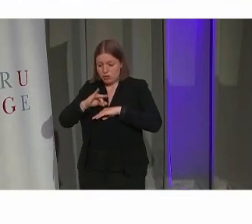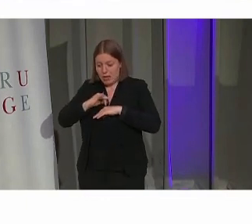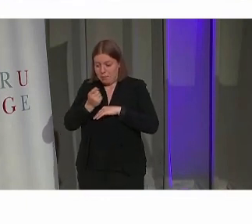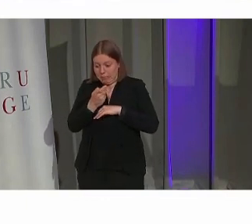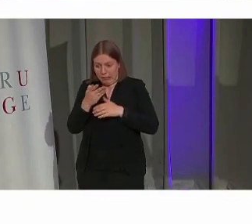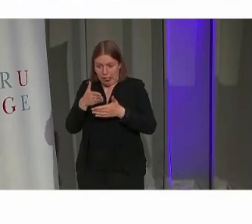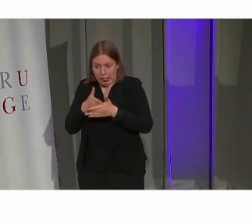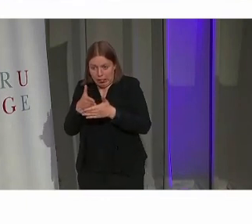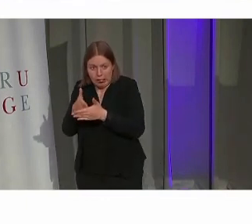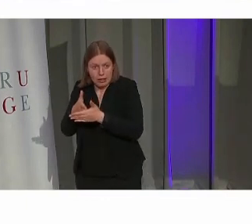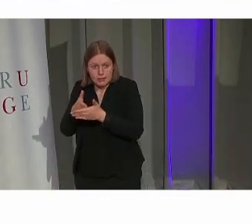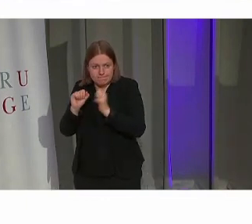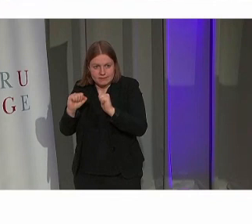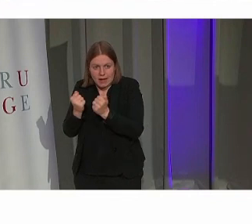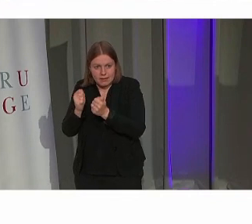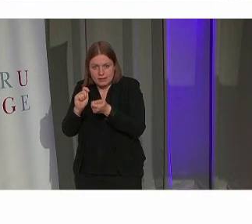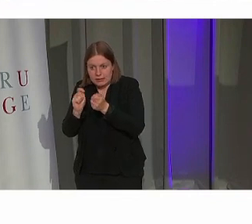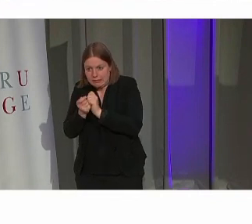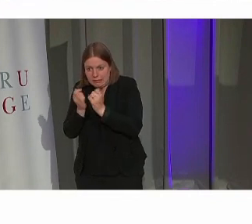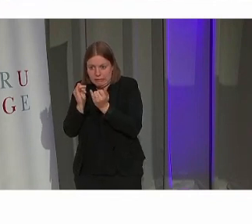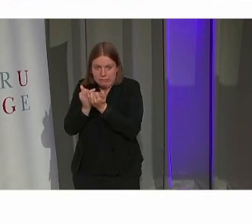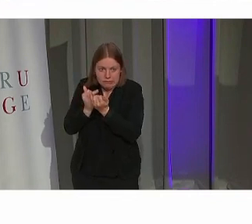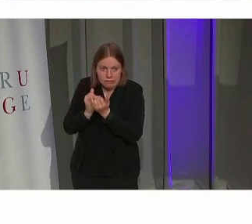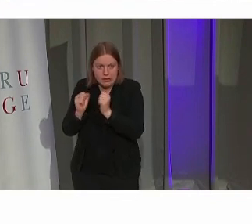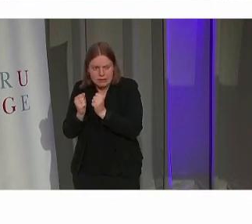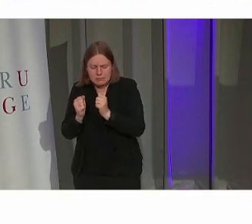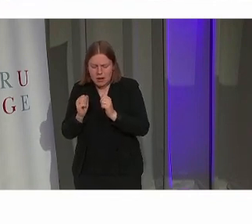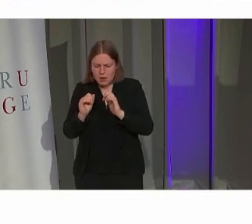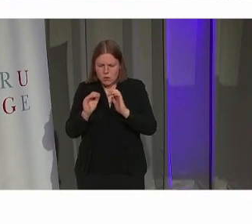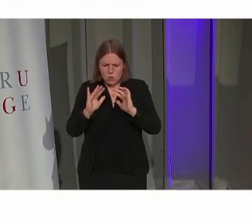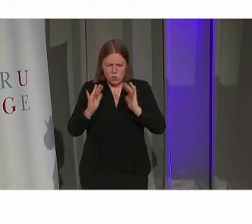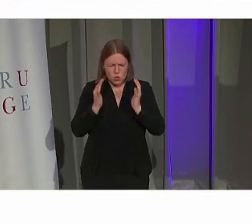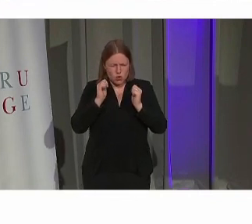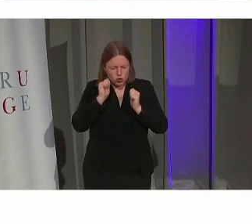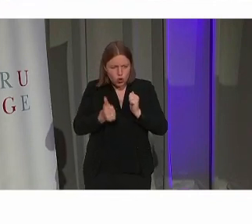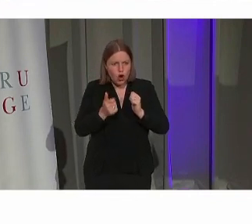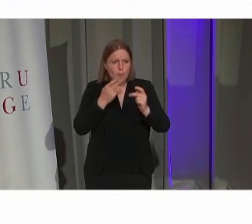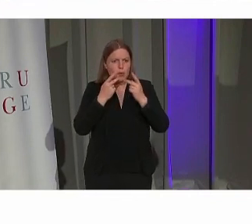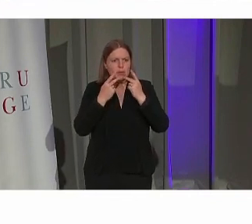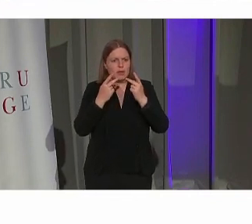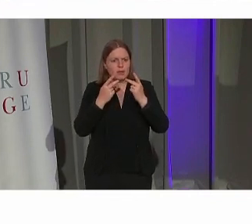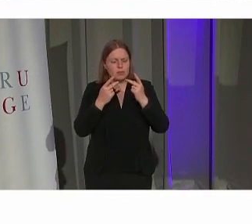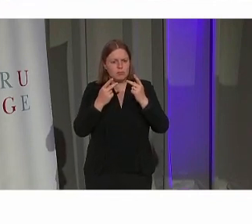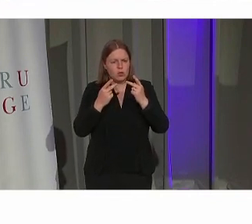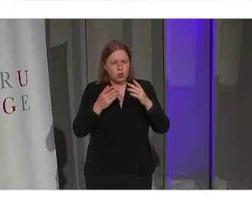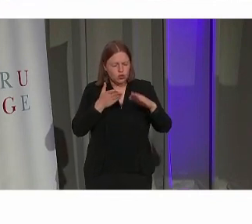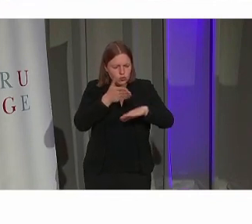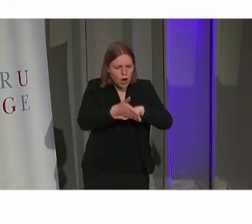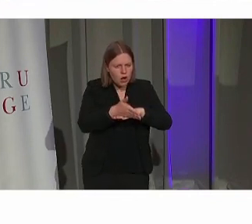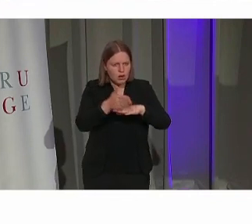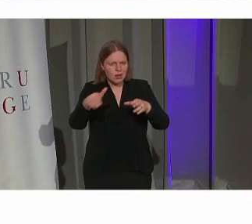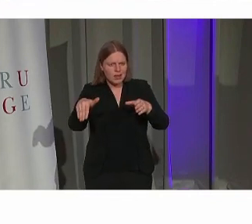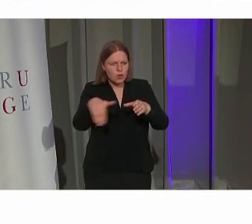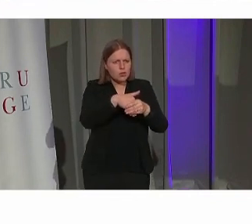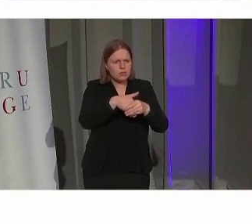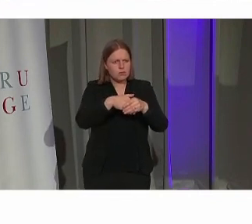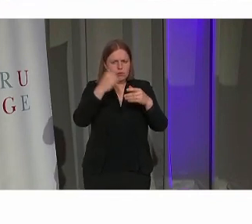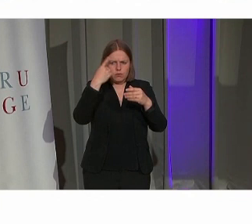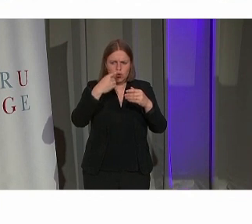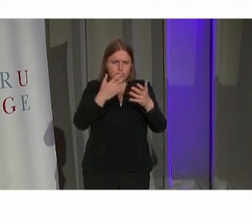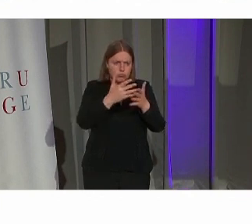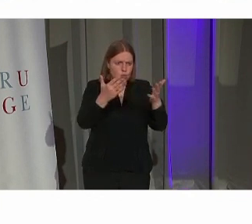Of die minder wenselijk zijn of minder ideaal zijn. Maar hoe kunnen we toch een verhaal brengen van toegankelijkheid en inclusie naar zoveel mogelijk